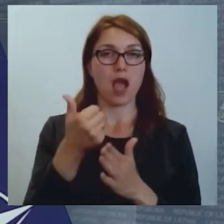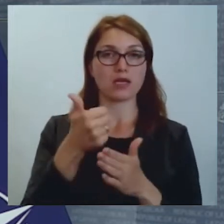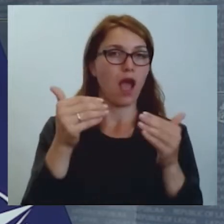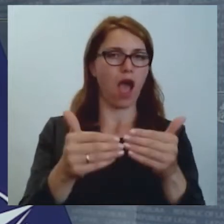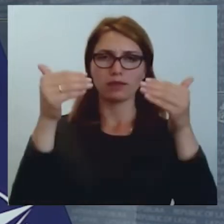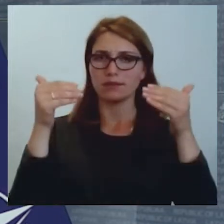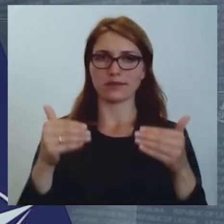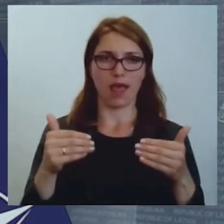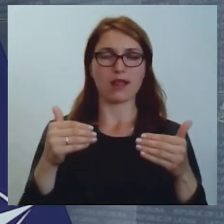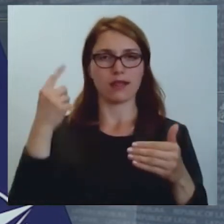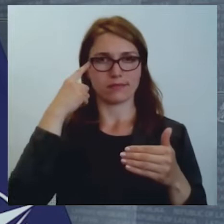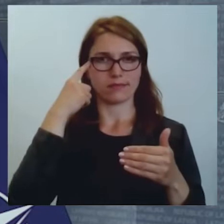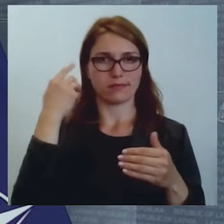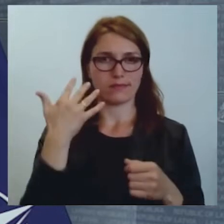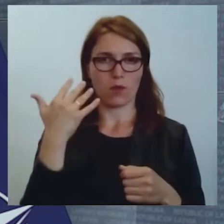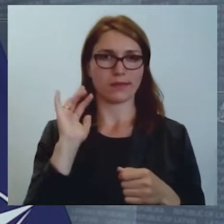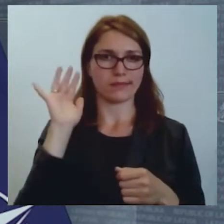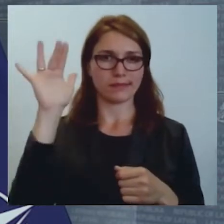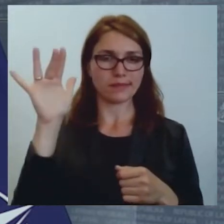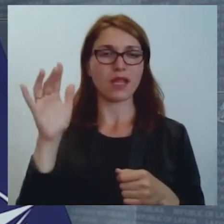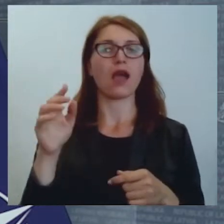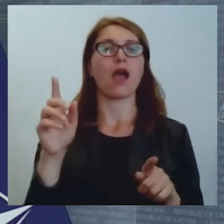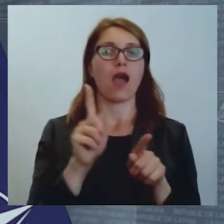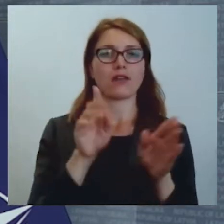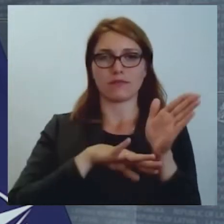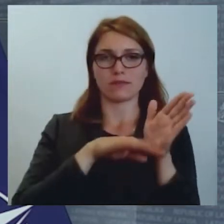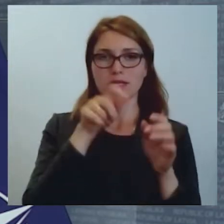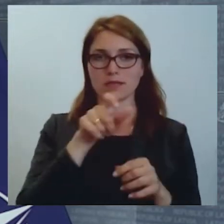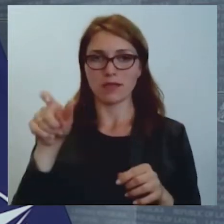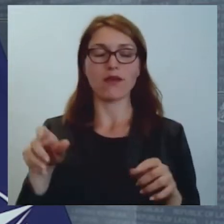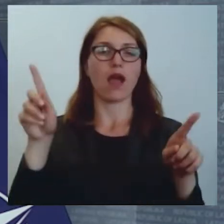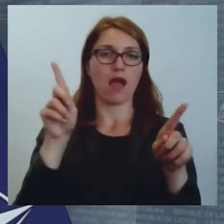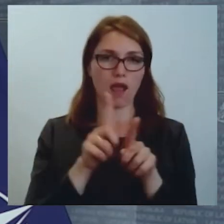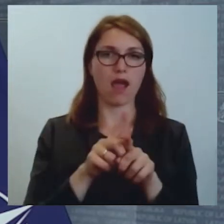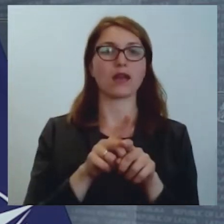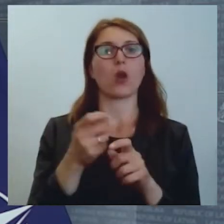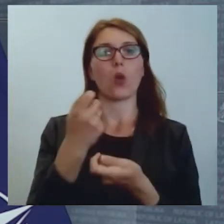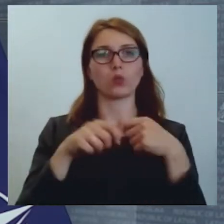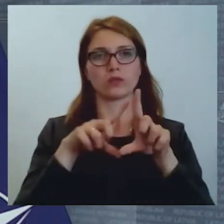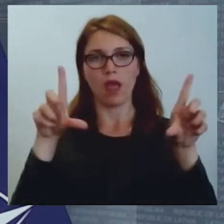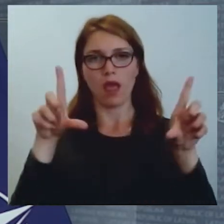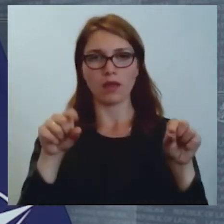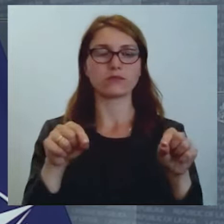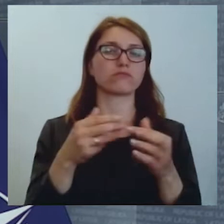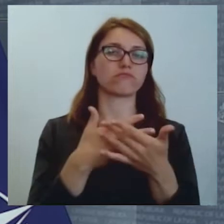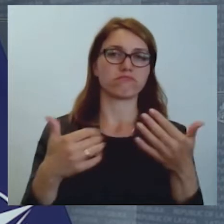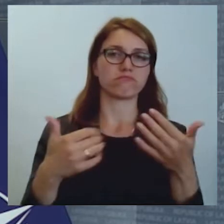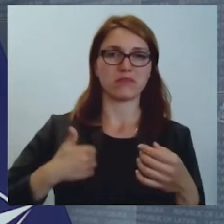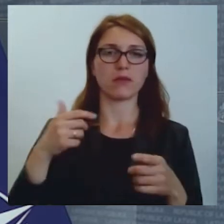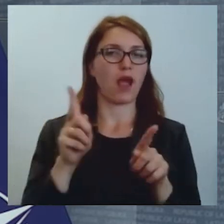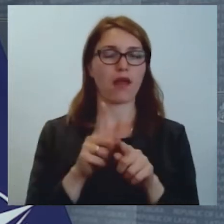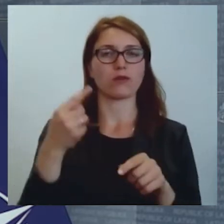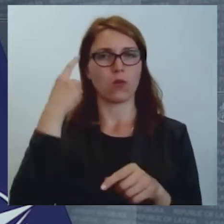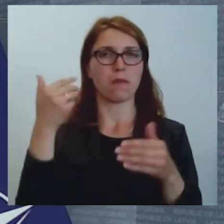gan fiziskām personām, gan juridiskām personām. Faktiski līdz ar to